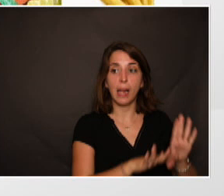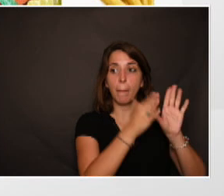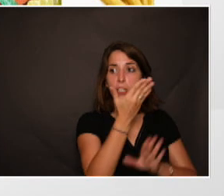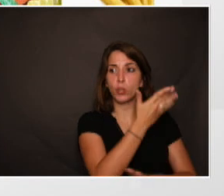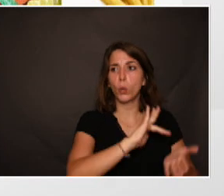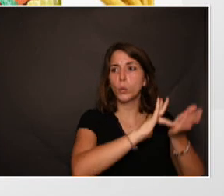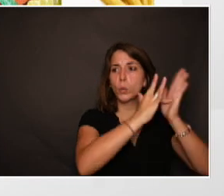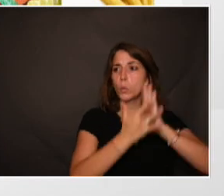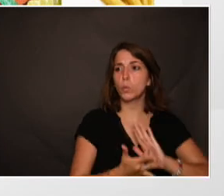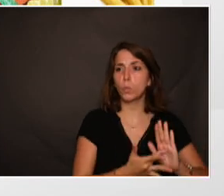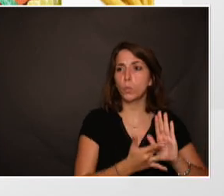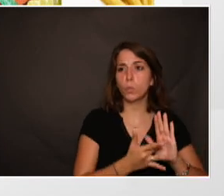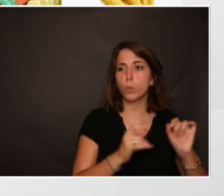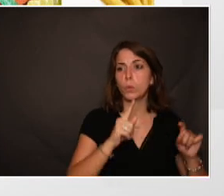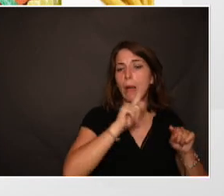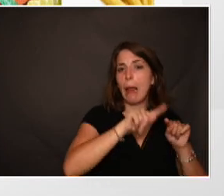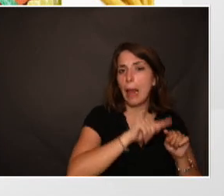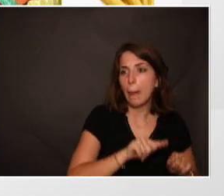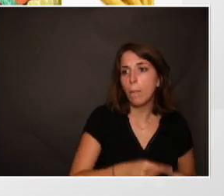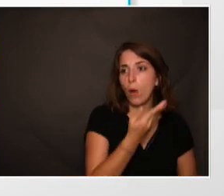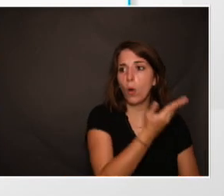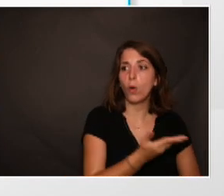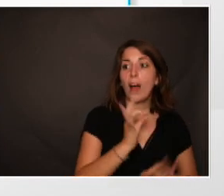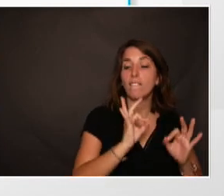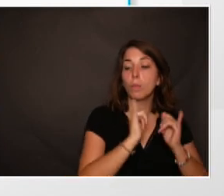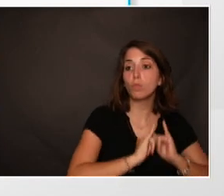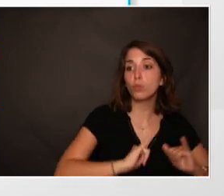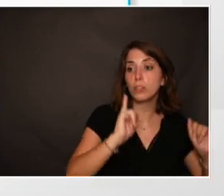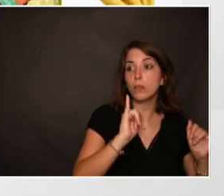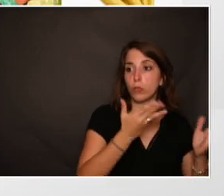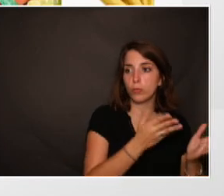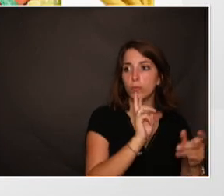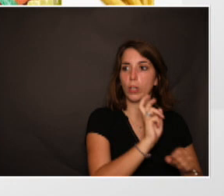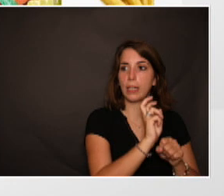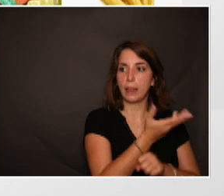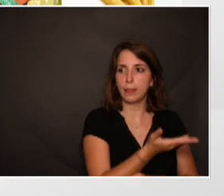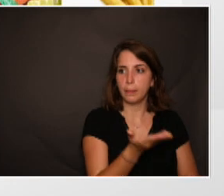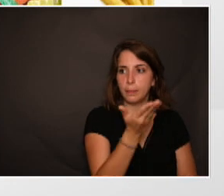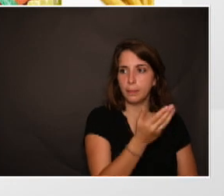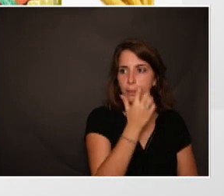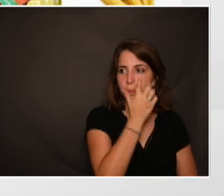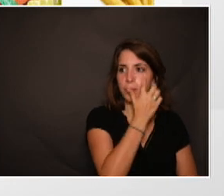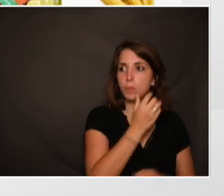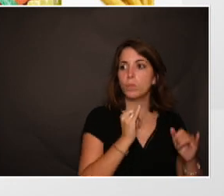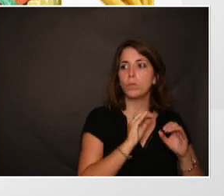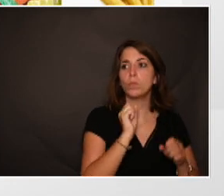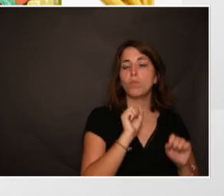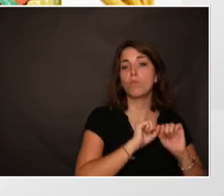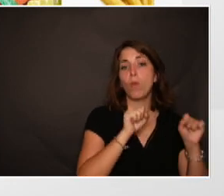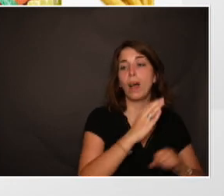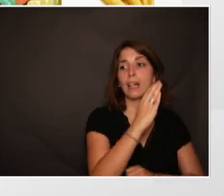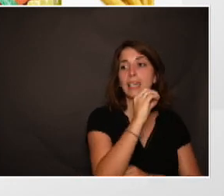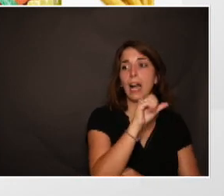tous les éléments en fonction de leur pouvoir cariogène. Et effectivement, tout ce qui est